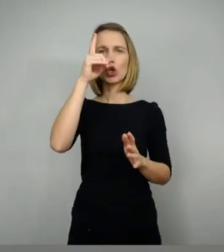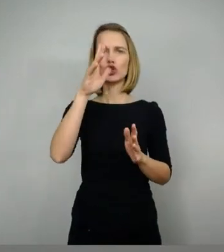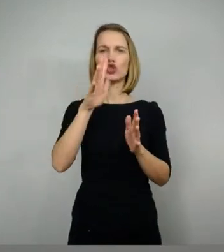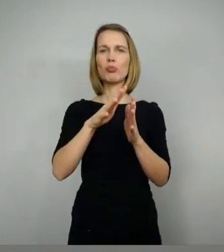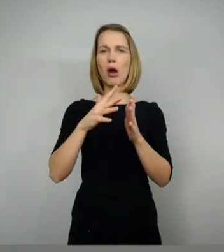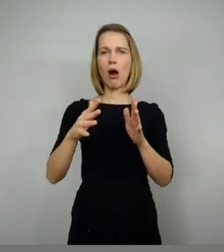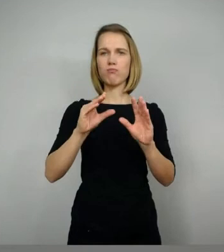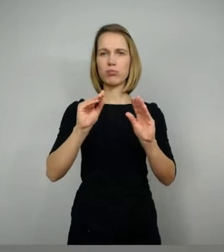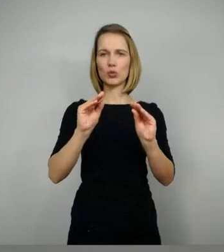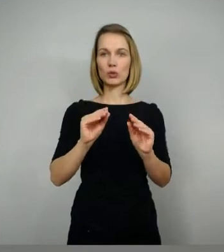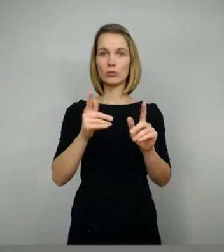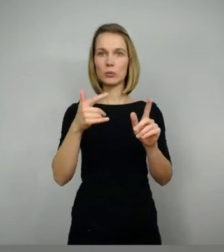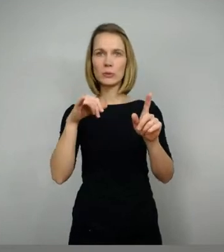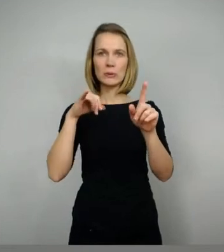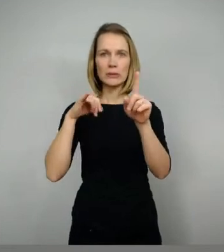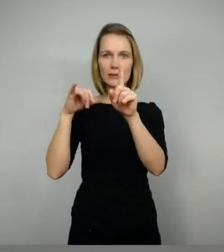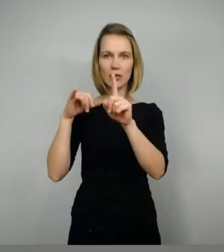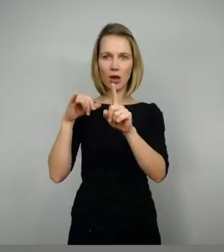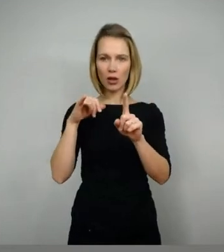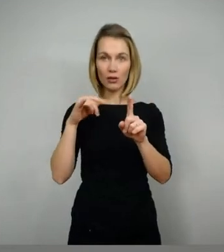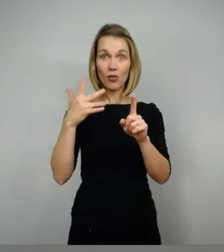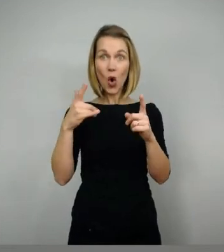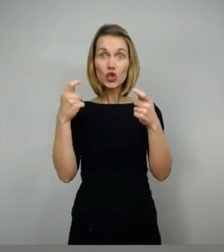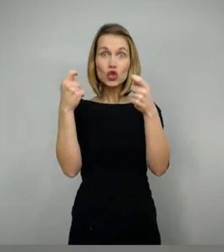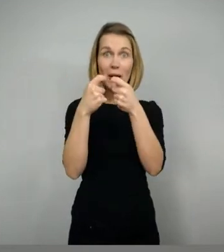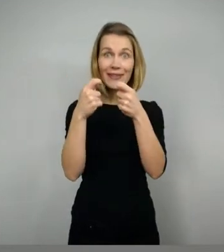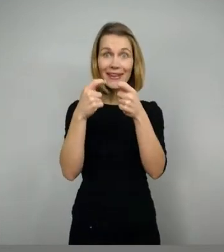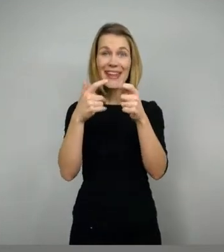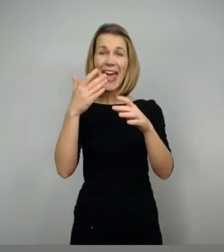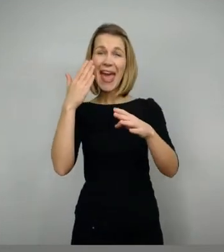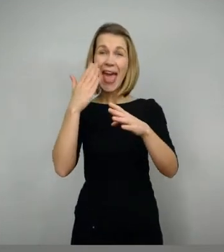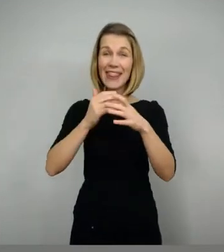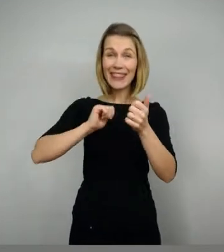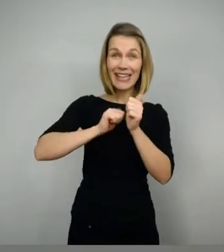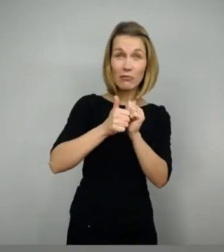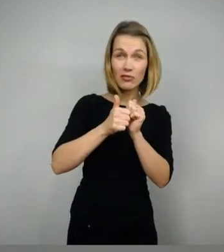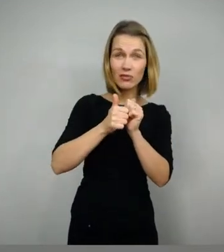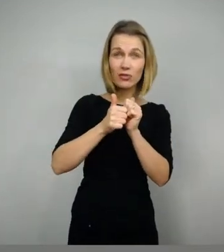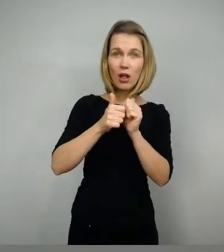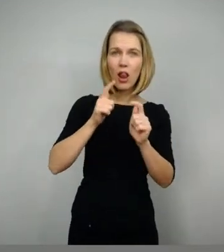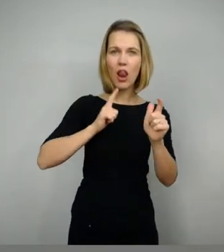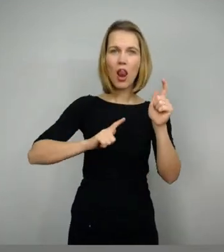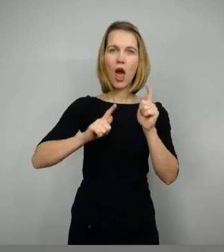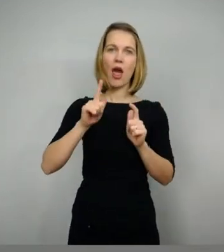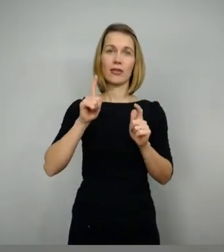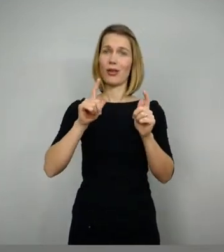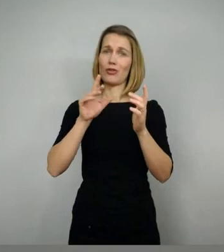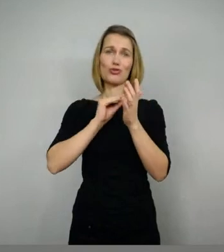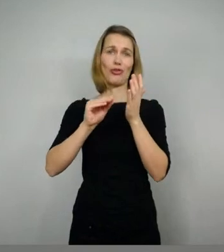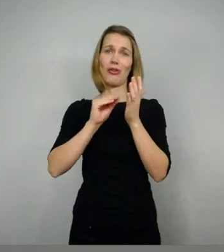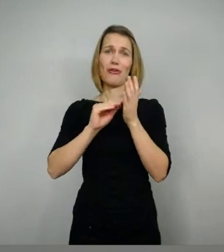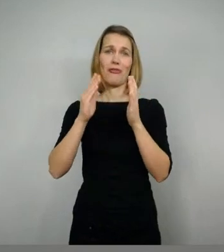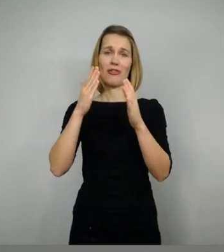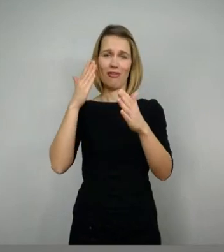abbricht, wenn es spannend wird. Wenn es zum Endkampf kommt, dann ist leider die Handschrift zu Ende. Wir wissen nicht, wie es ausgeht.